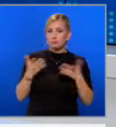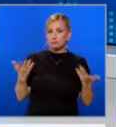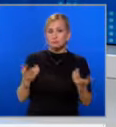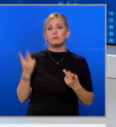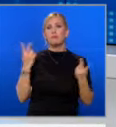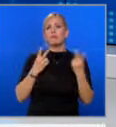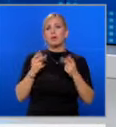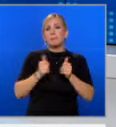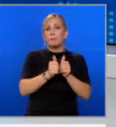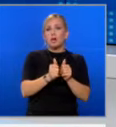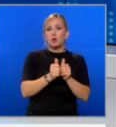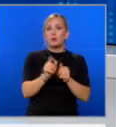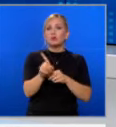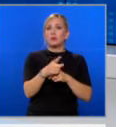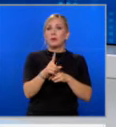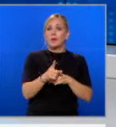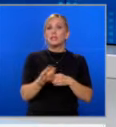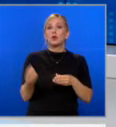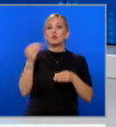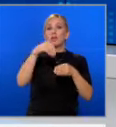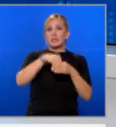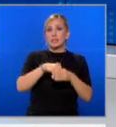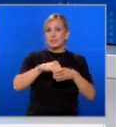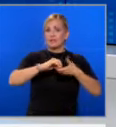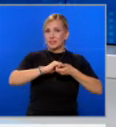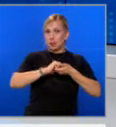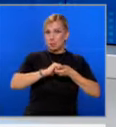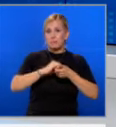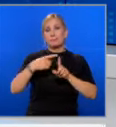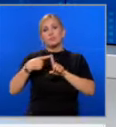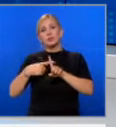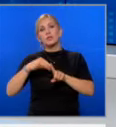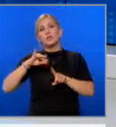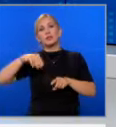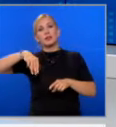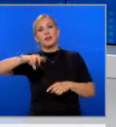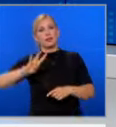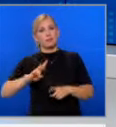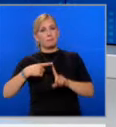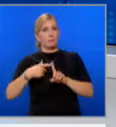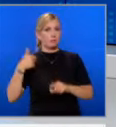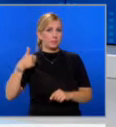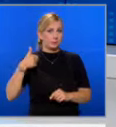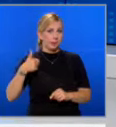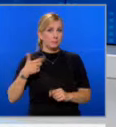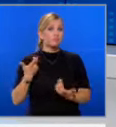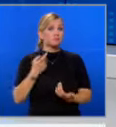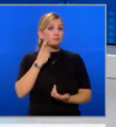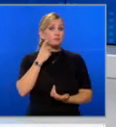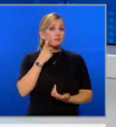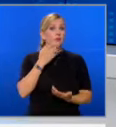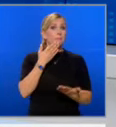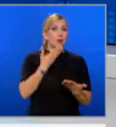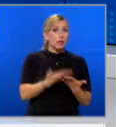естествените му партньори за управление са участващите в Сглобката, плюс Итана и БСП. Борисов отново предложи